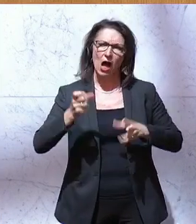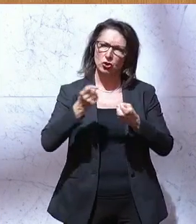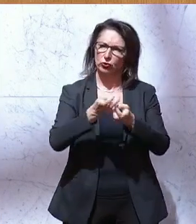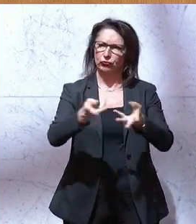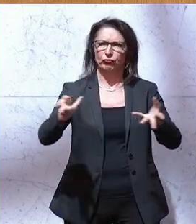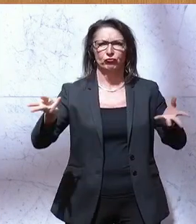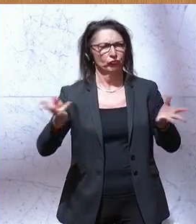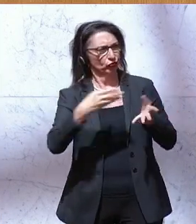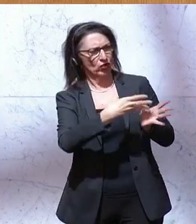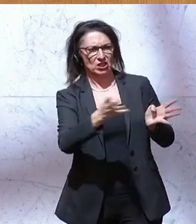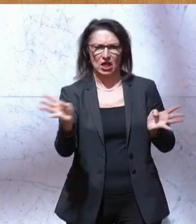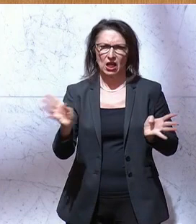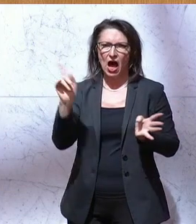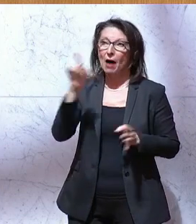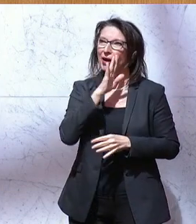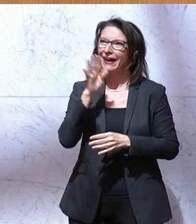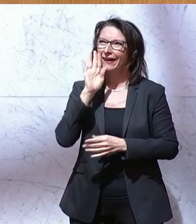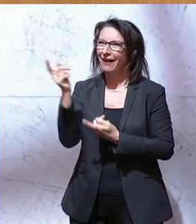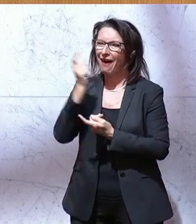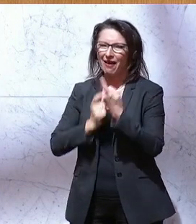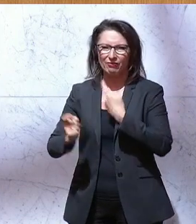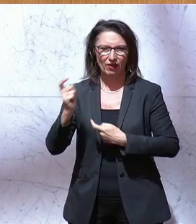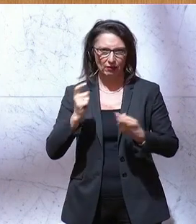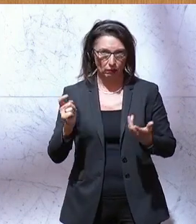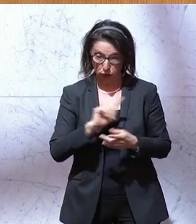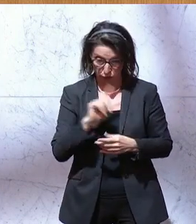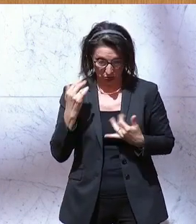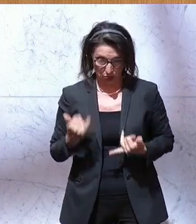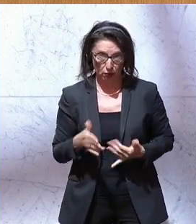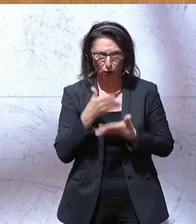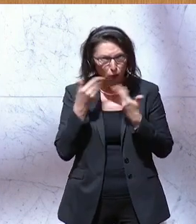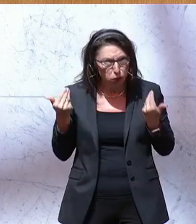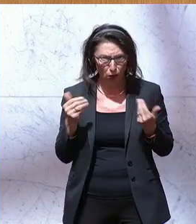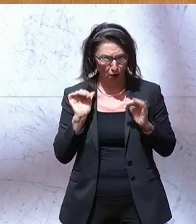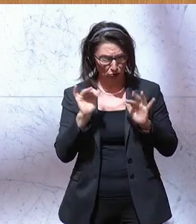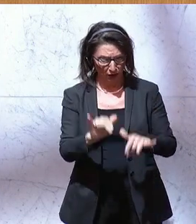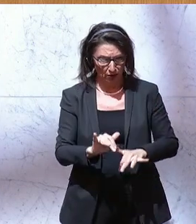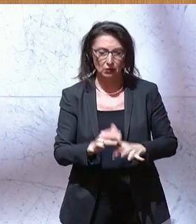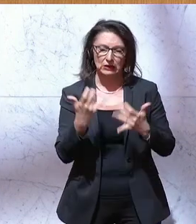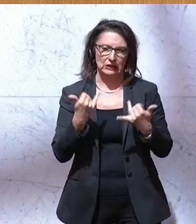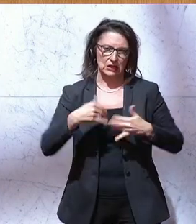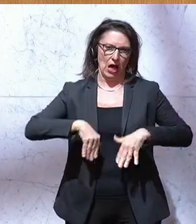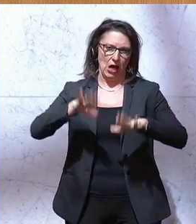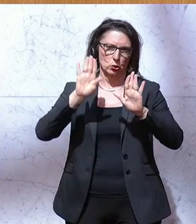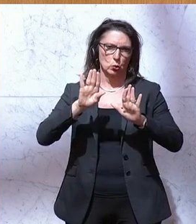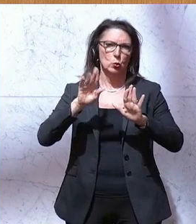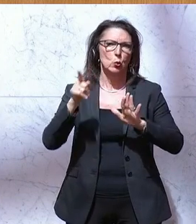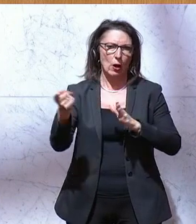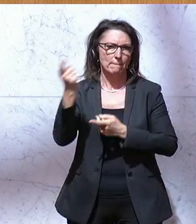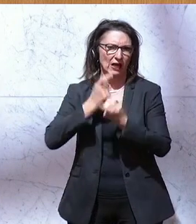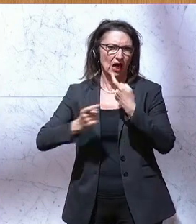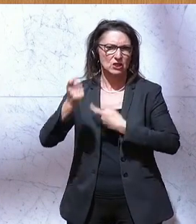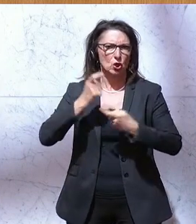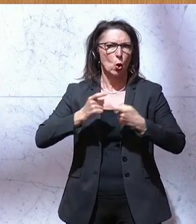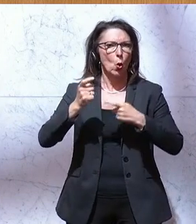Aber gegen die illegale Einwanderung wirkt es bisher nicht. Und nun wurde der Asyl- und Migrationspakt der EU beschlossen.